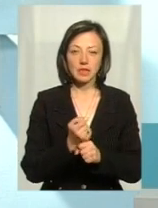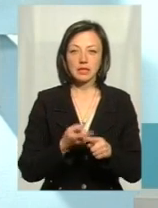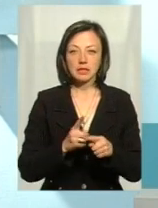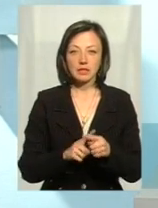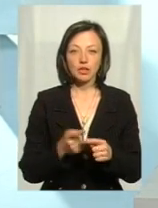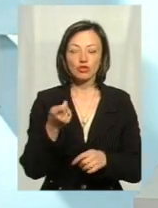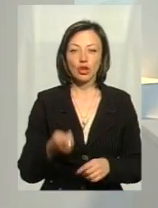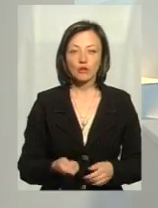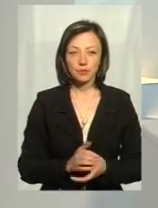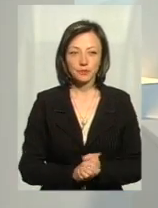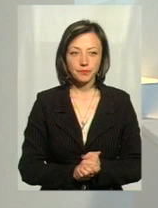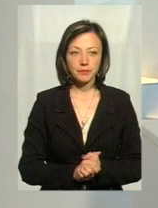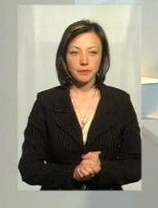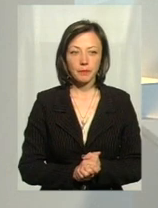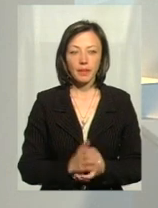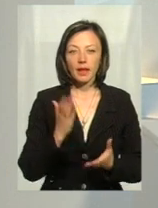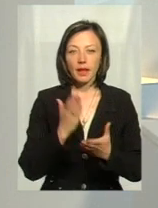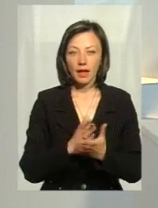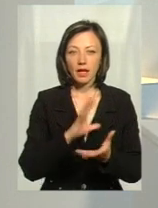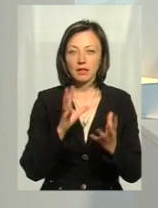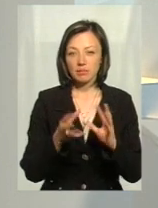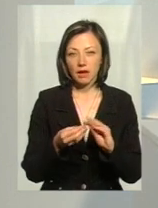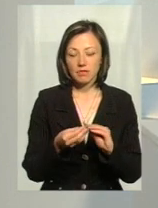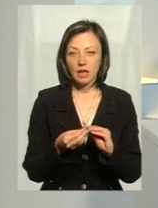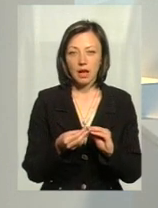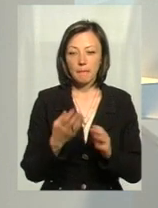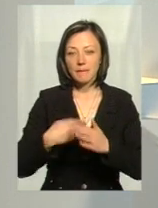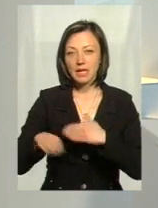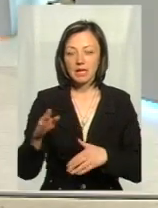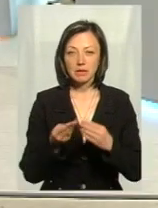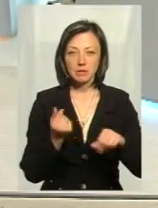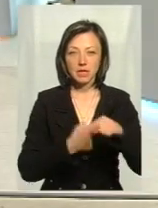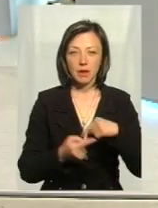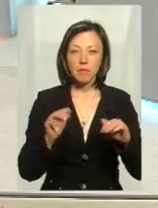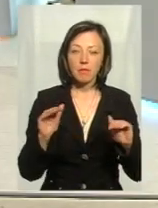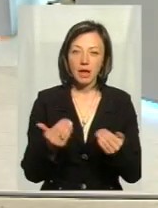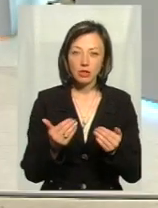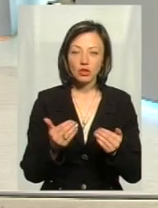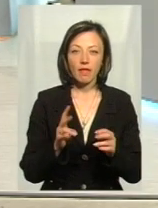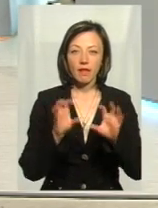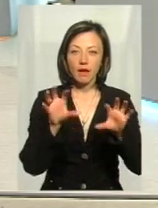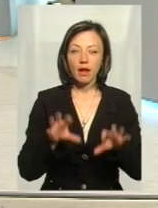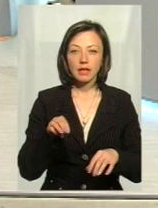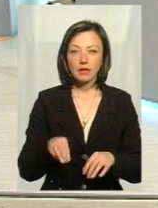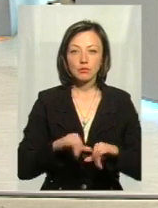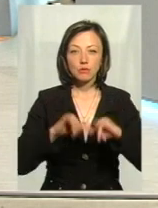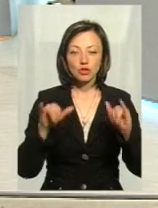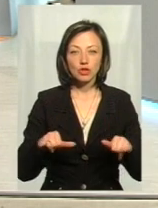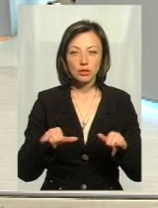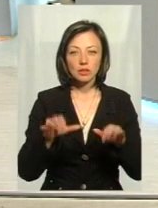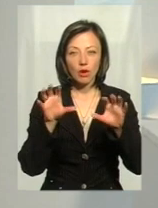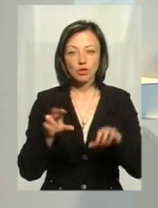це дешевше. Або є ще такий варіант взагалі піти з бізнесу? Як взагалі менше є нелегальних таксистів, а збільшується